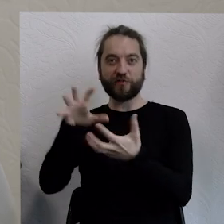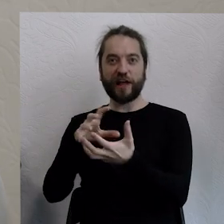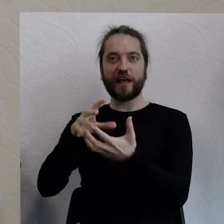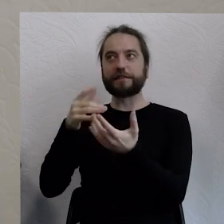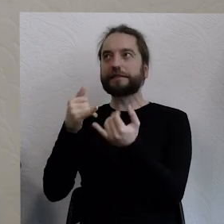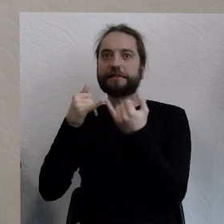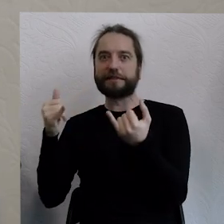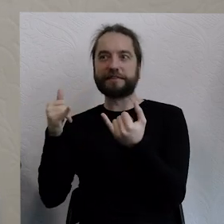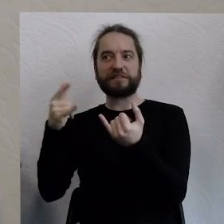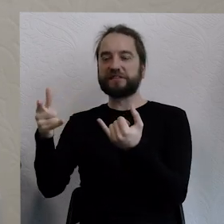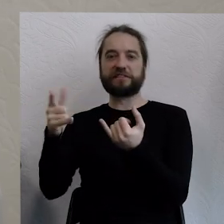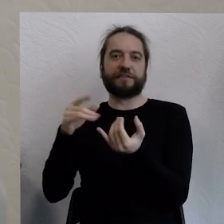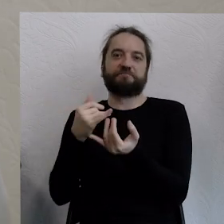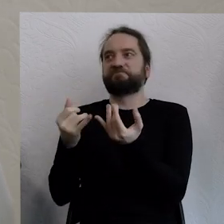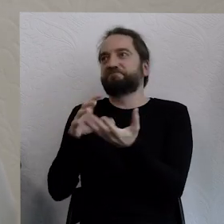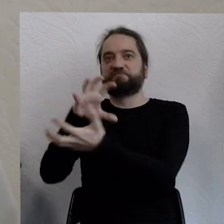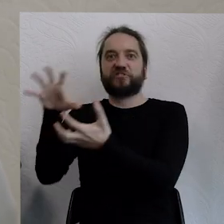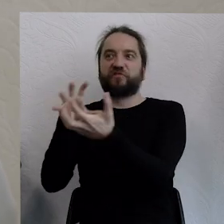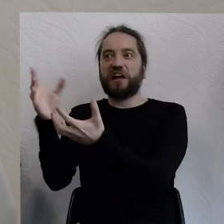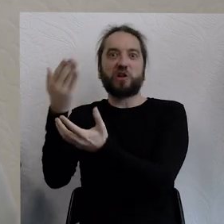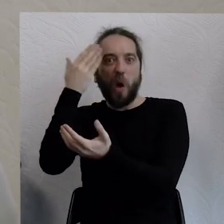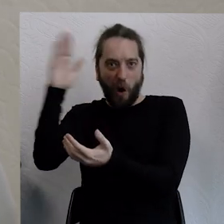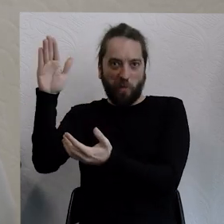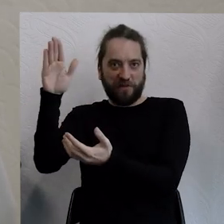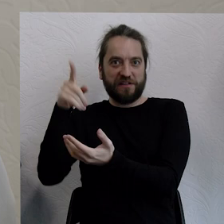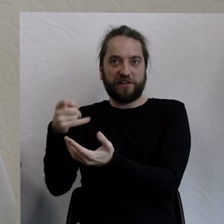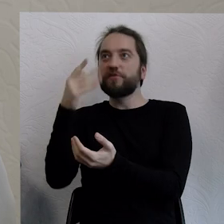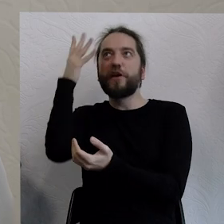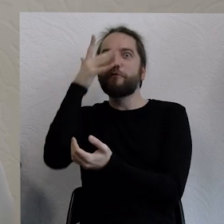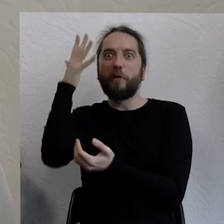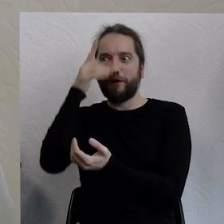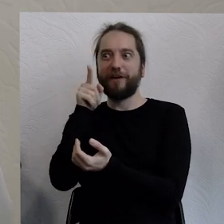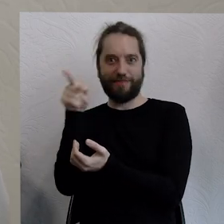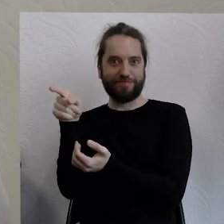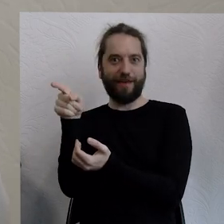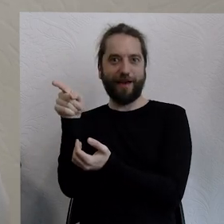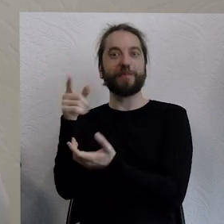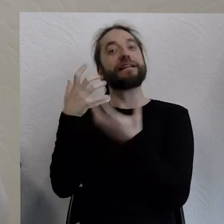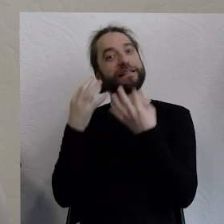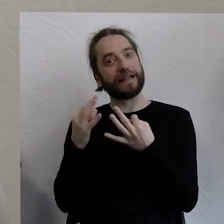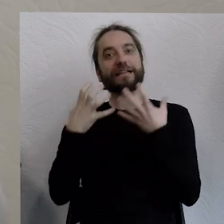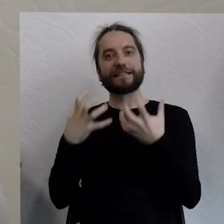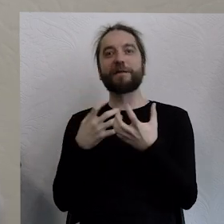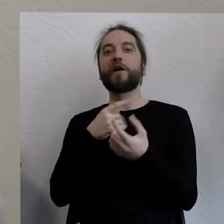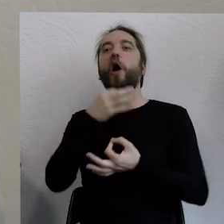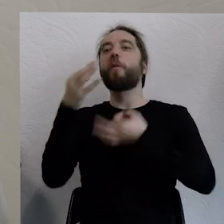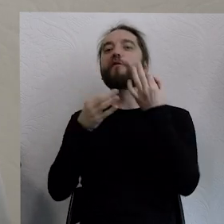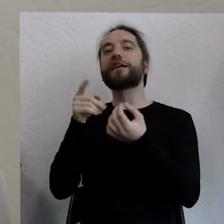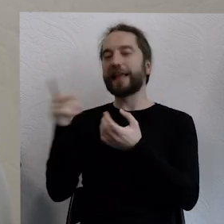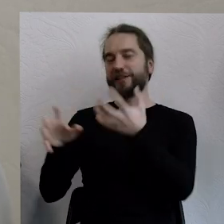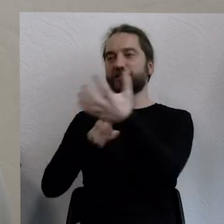tradycyjnym zakresem wyobrażenia. I opowiedzenia nam o tym świecie wybraliśmy